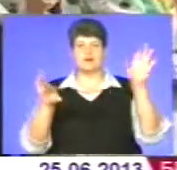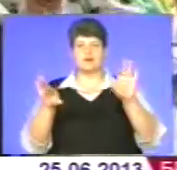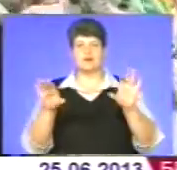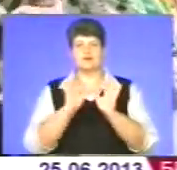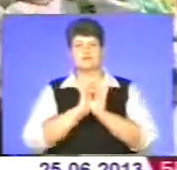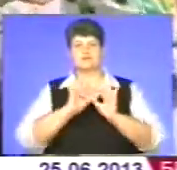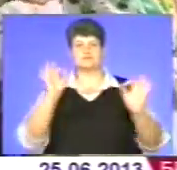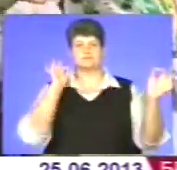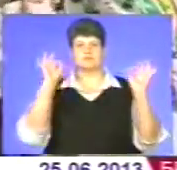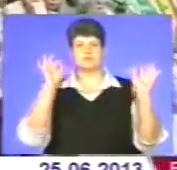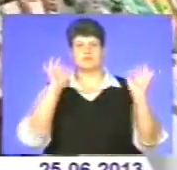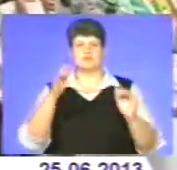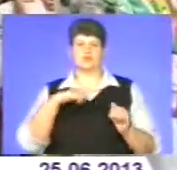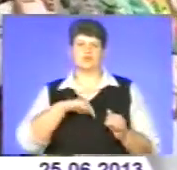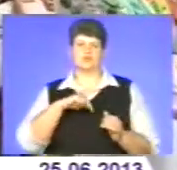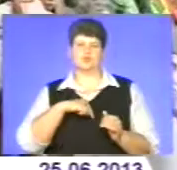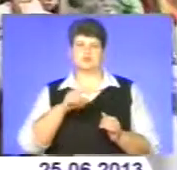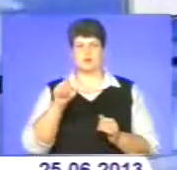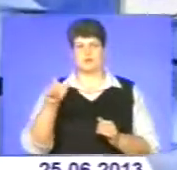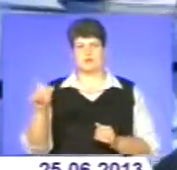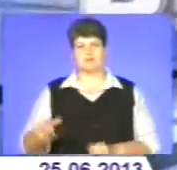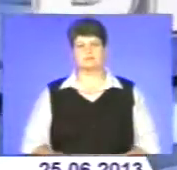довго відлунюватиме у душах його жителів.